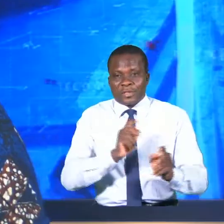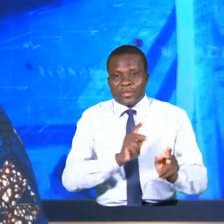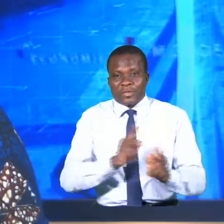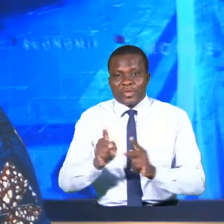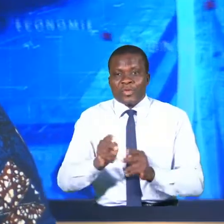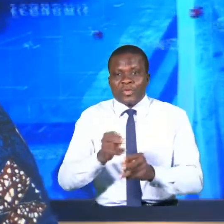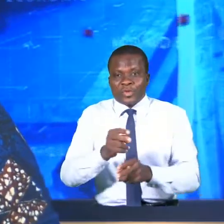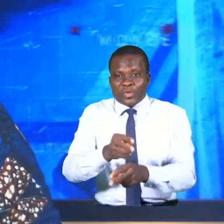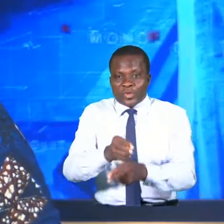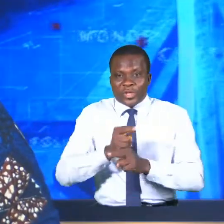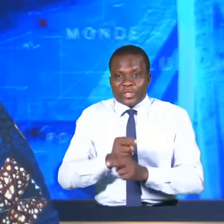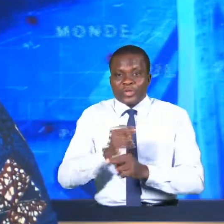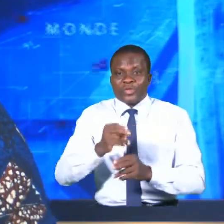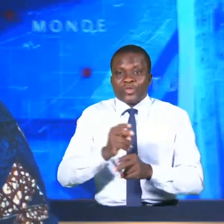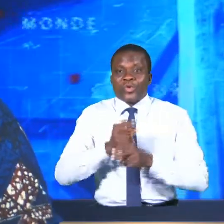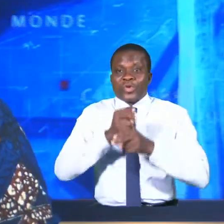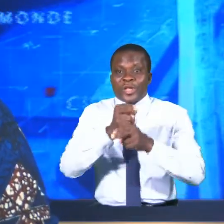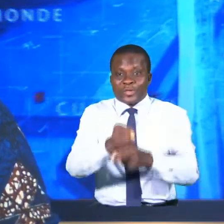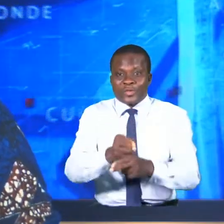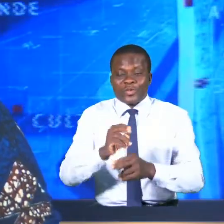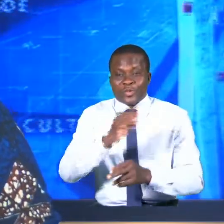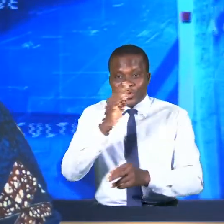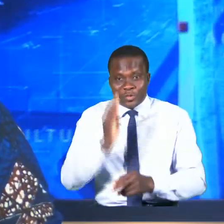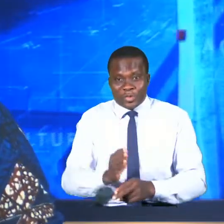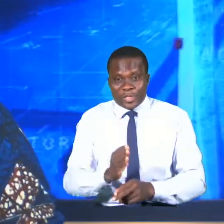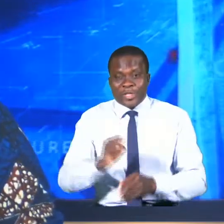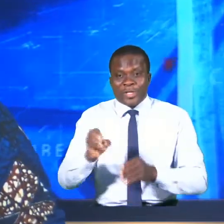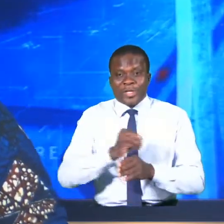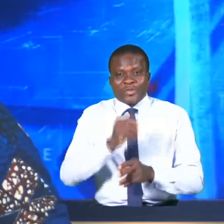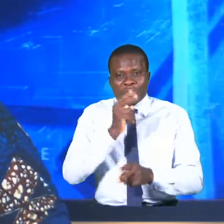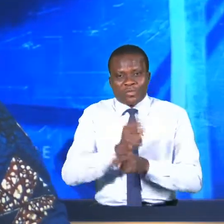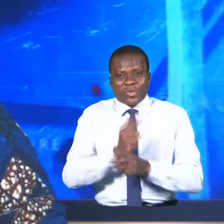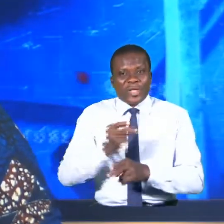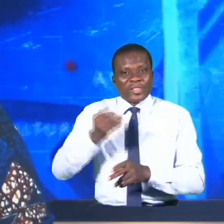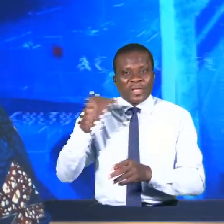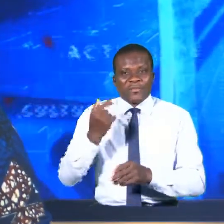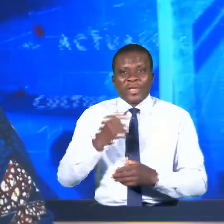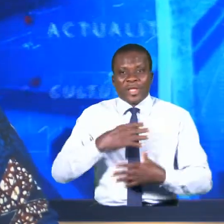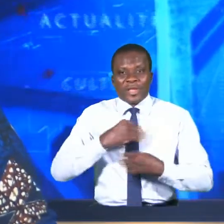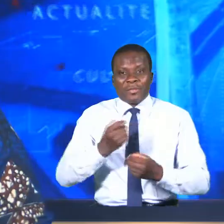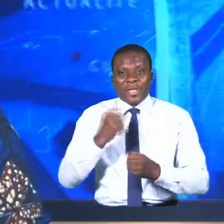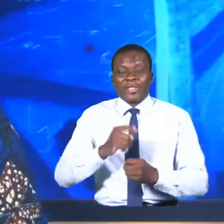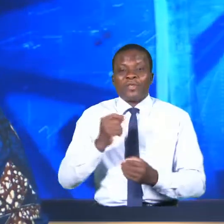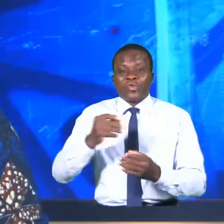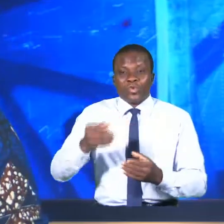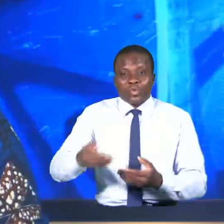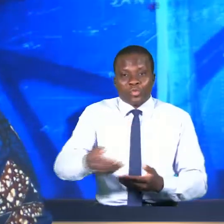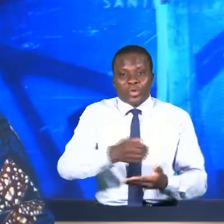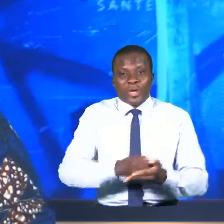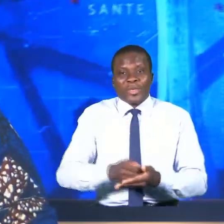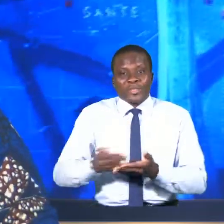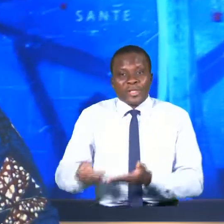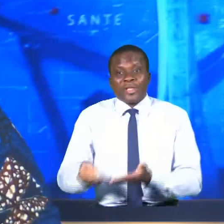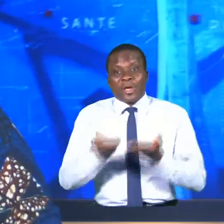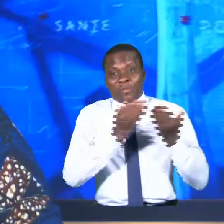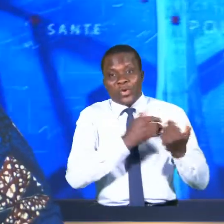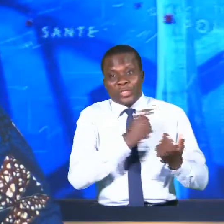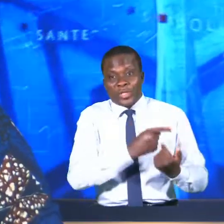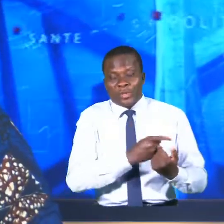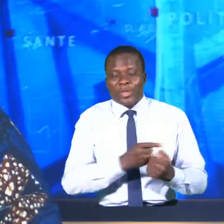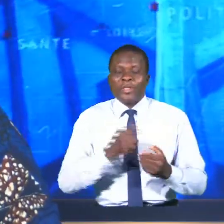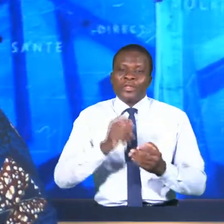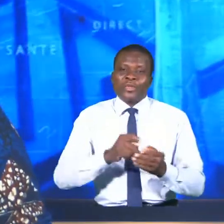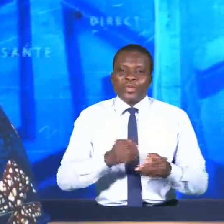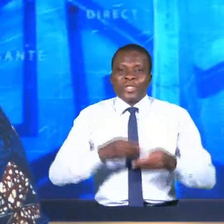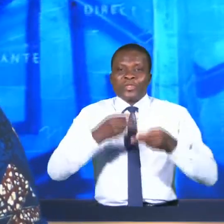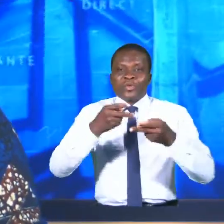restitution au bénin des œuvres d'Apillé lors de la colonisation. Le gouvernement français a présenté hier mercredi un projet de